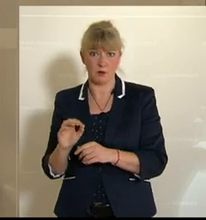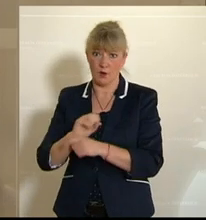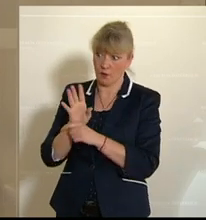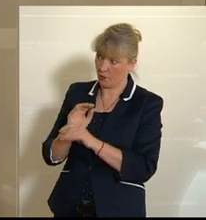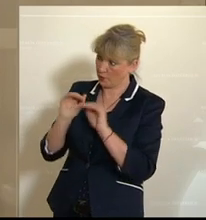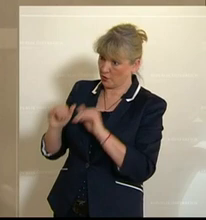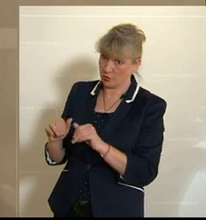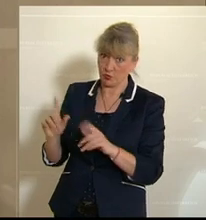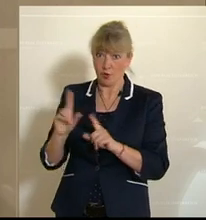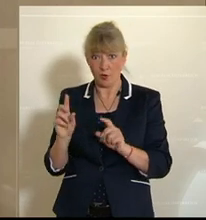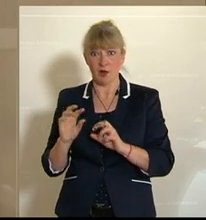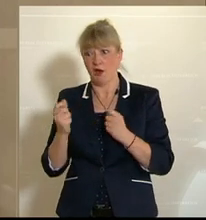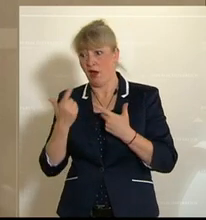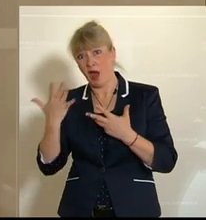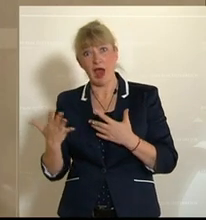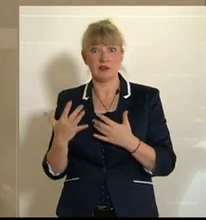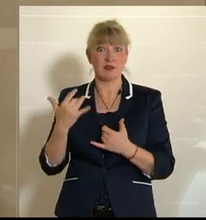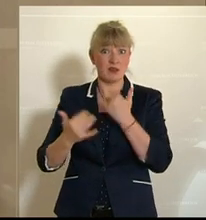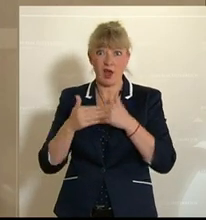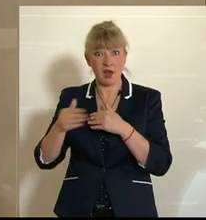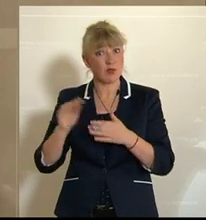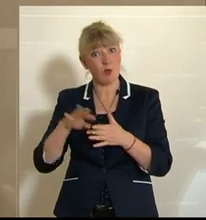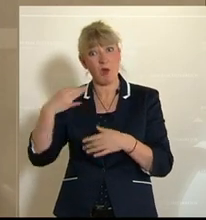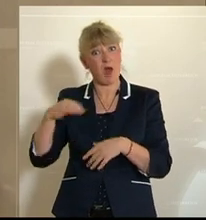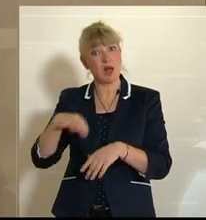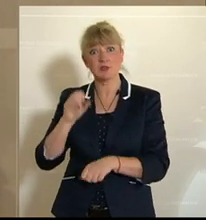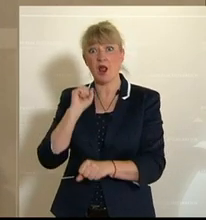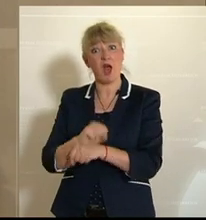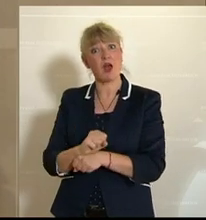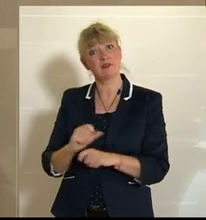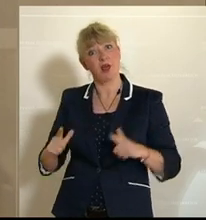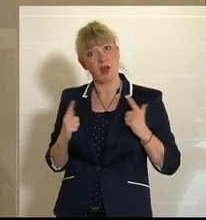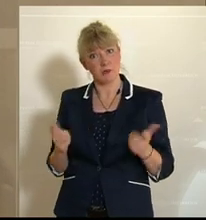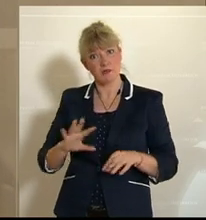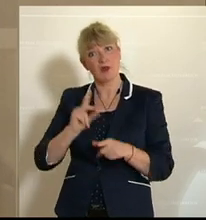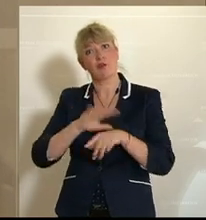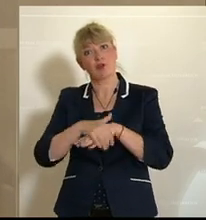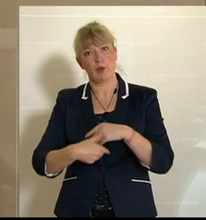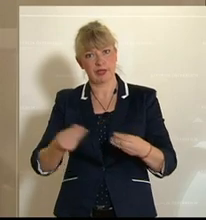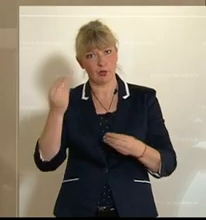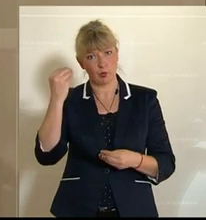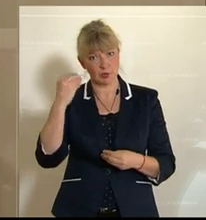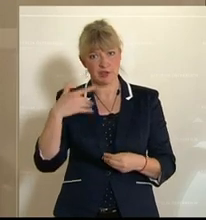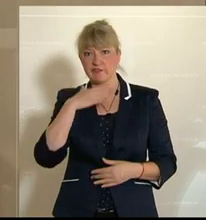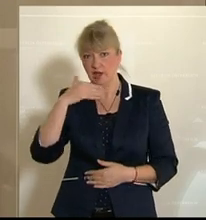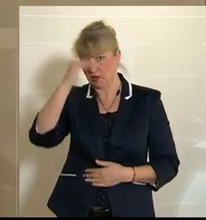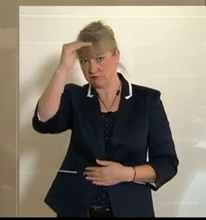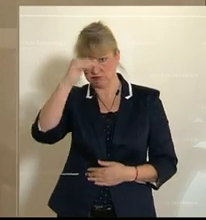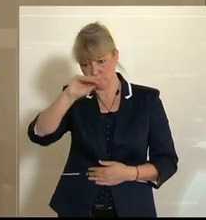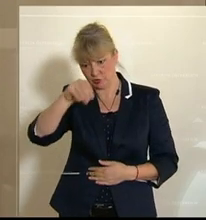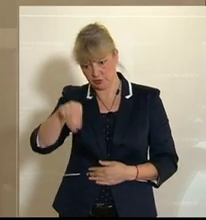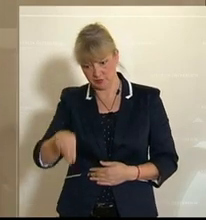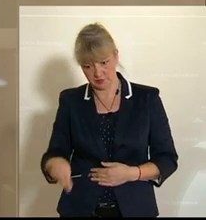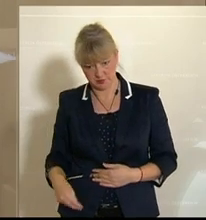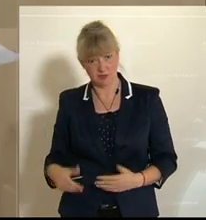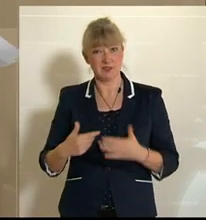einige Jahre in Einzelhaft leben zu müssen? Mit freundlichen Grüßen und dann haben sich viele dort unterzeichnet bei diesen Schreiben. Und Rudi, ich